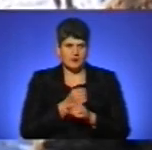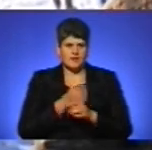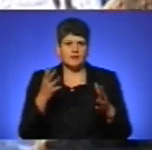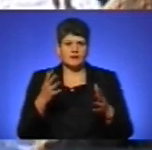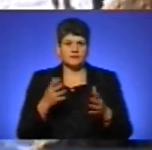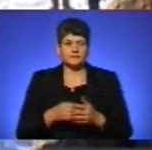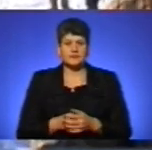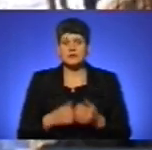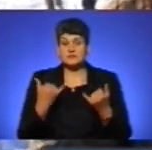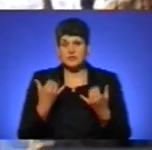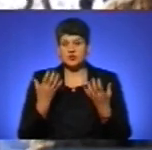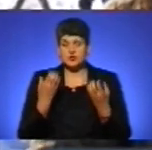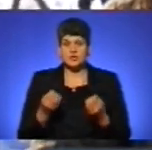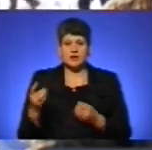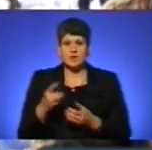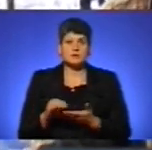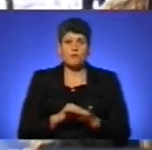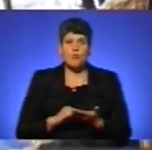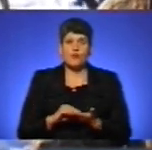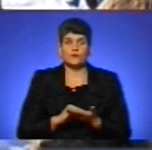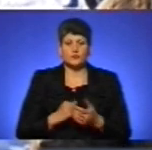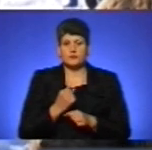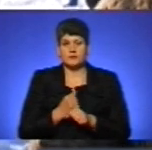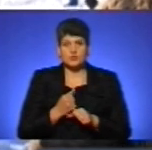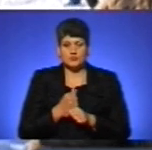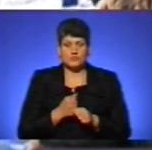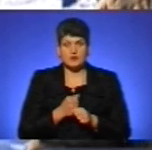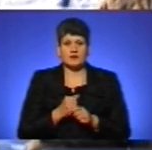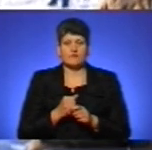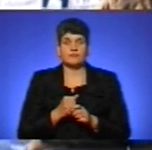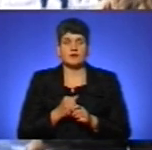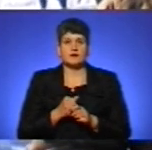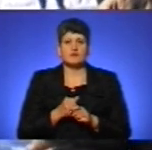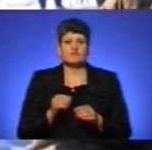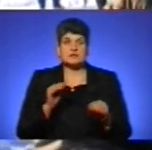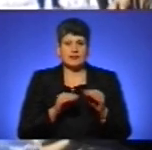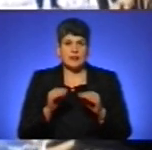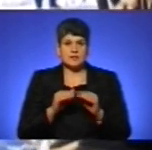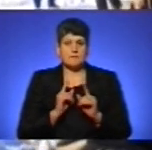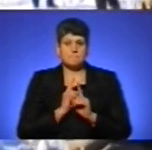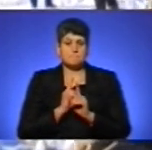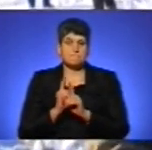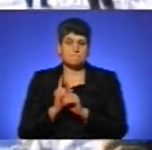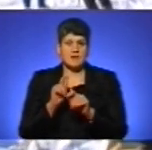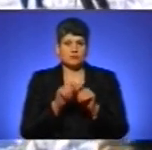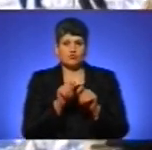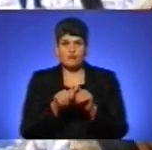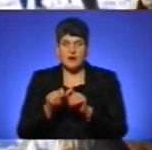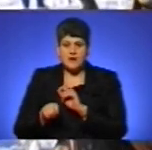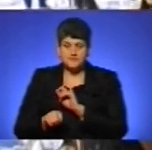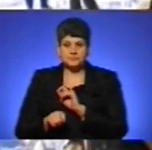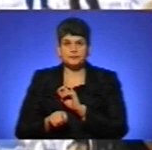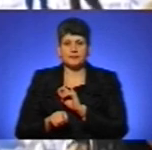Наразі ми ще раз повторюємо відпрацювання у складі патруля, відпрацювання патруля